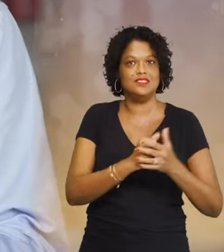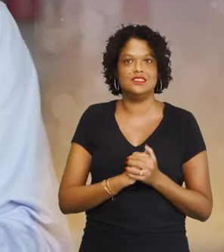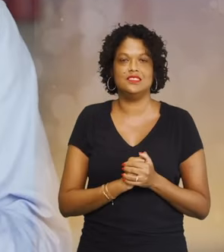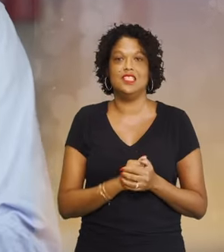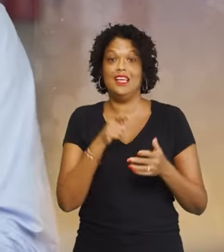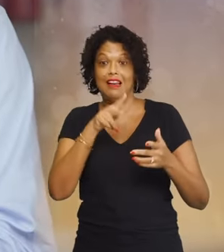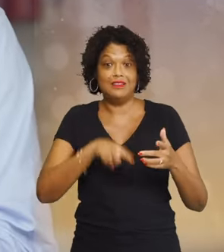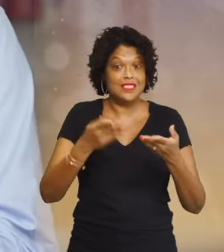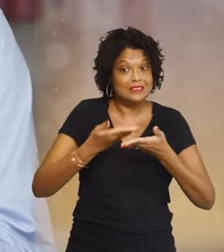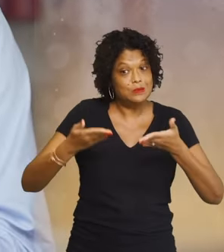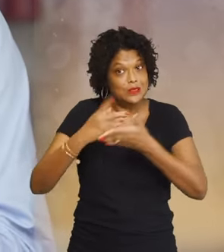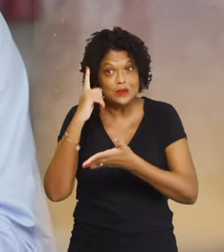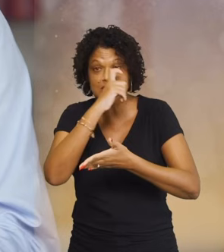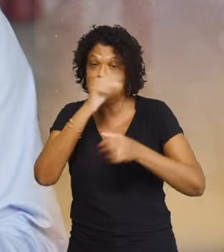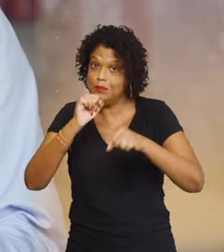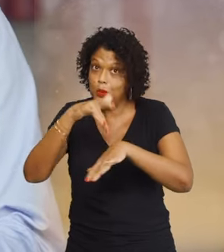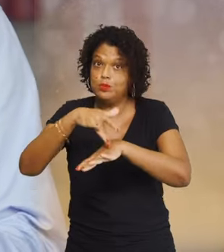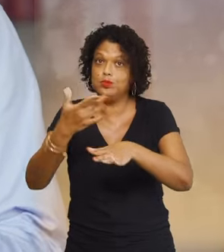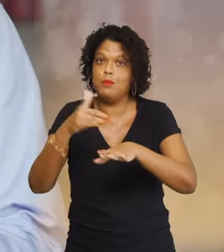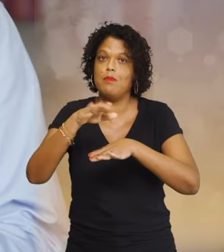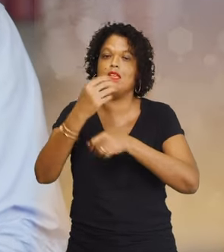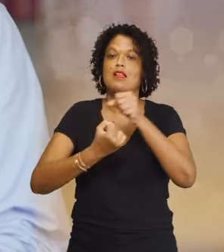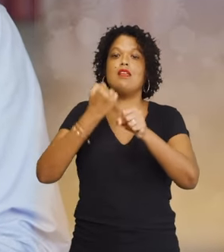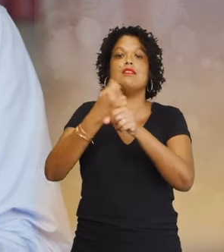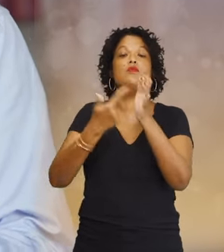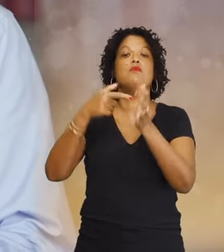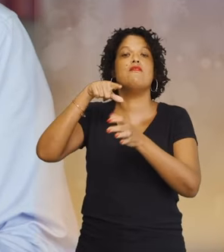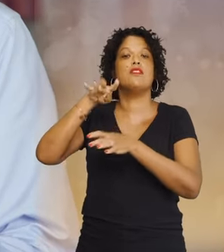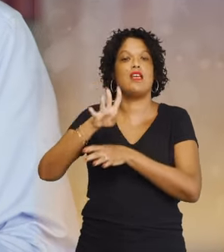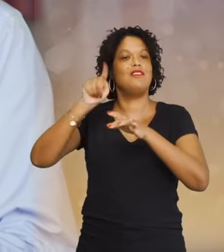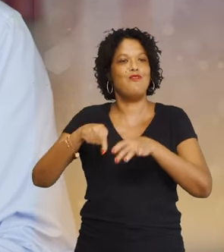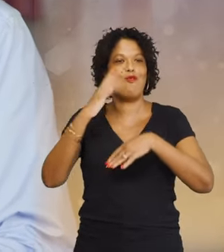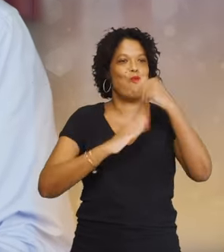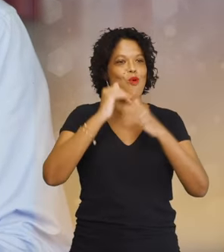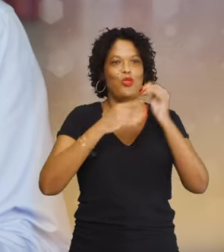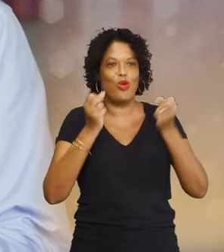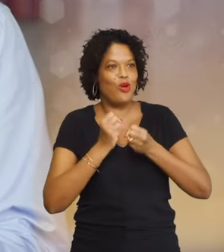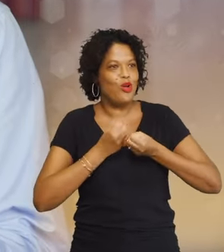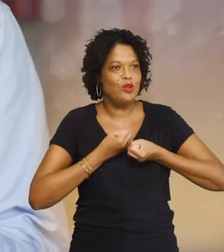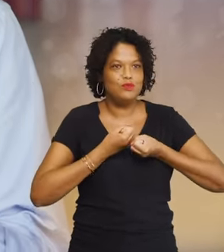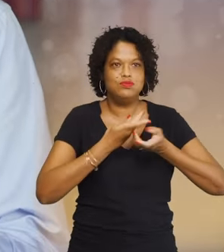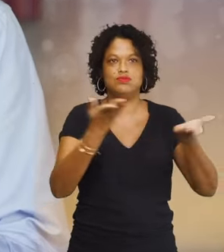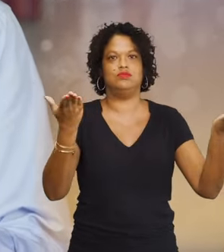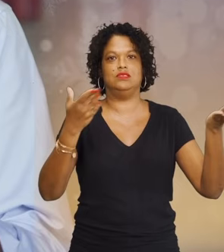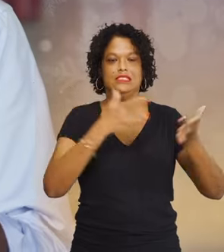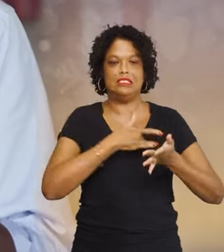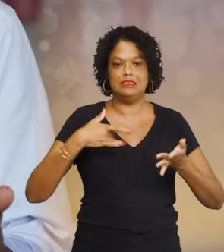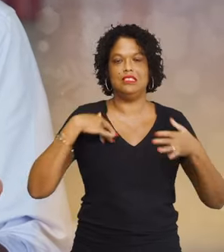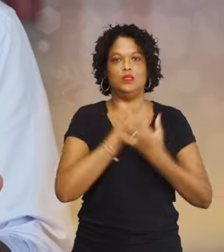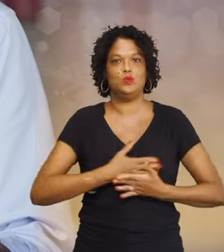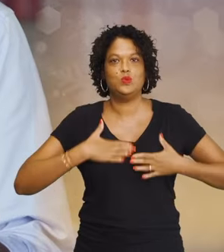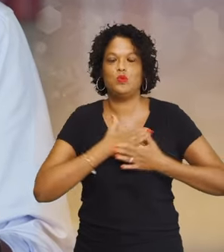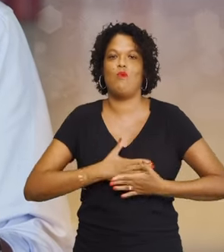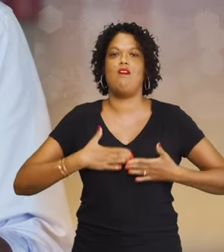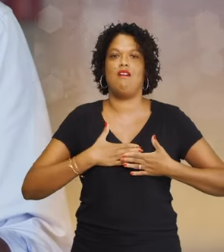parce qu'il y a toujours des moments difficiles. Il faut que cette année 2024 vous apporte du bonheur, vous apporte de la santé, de la